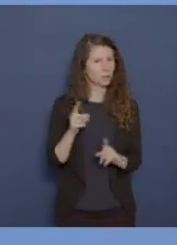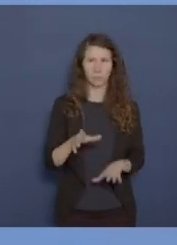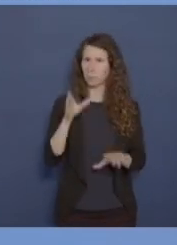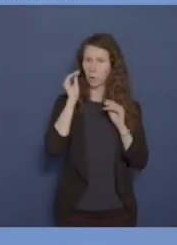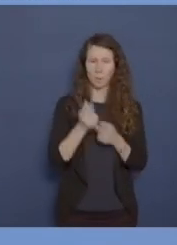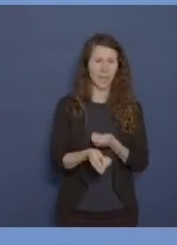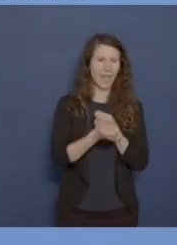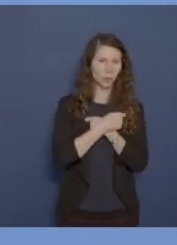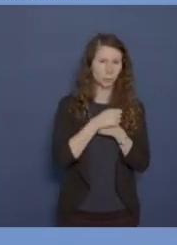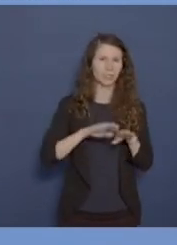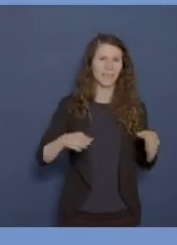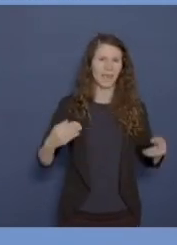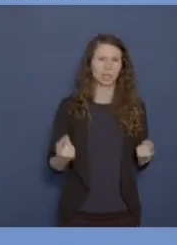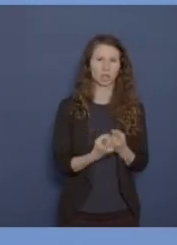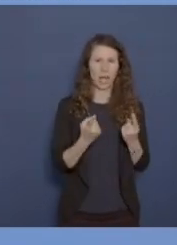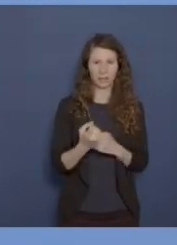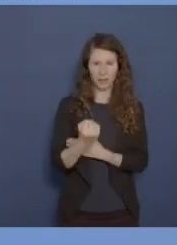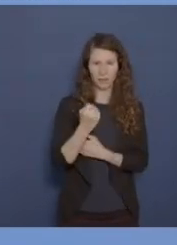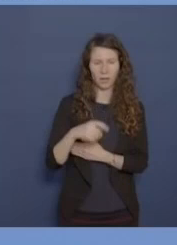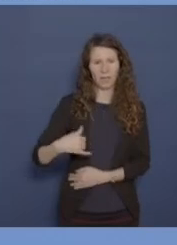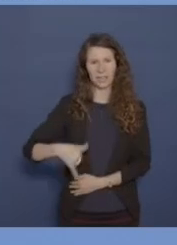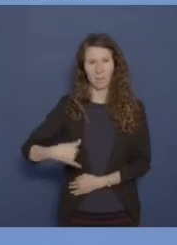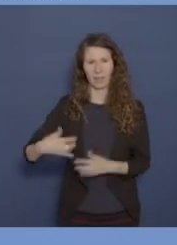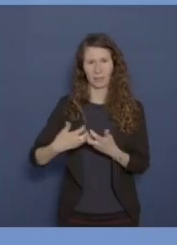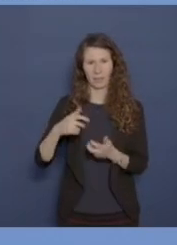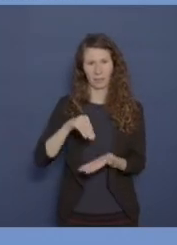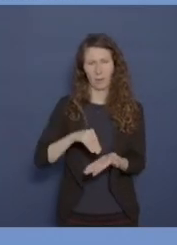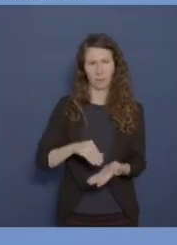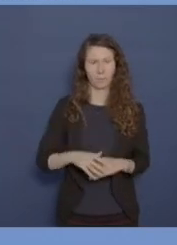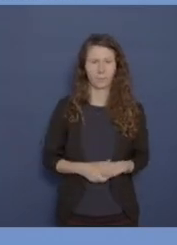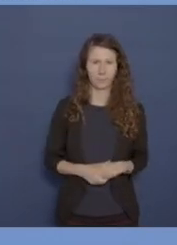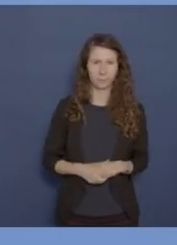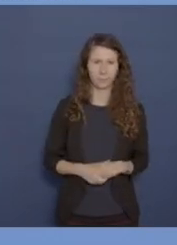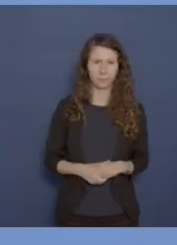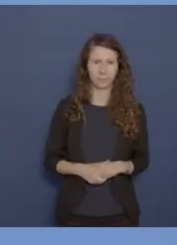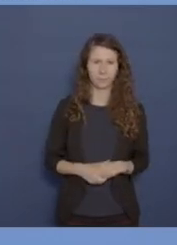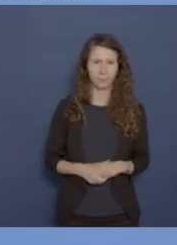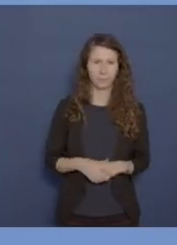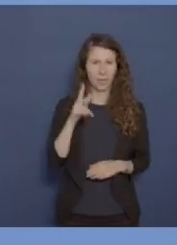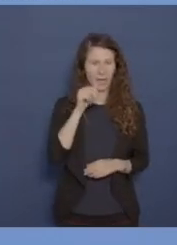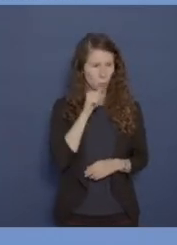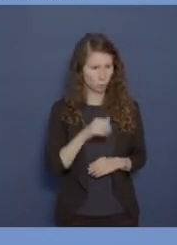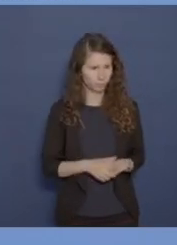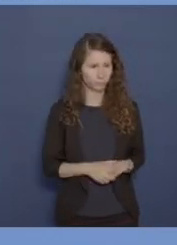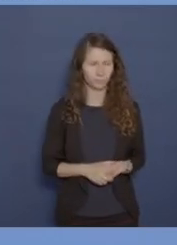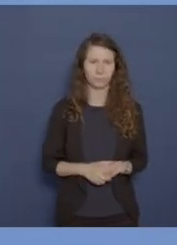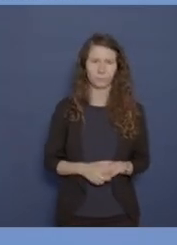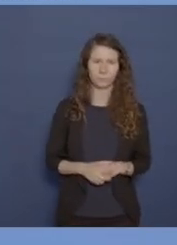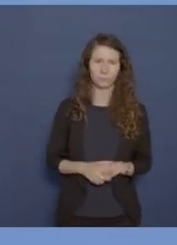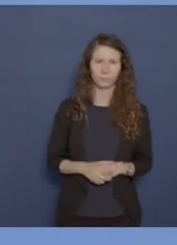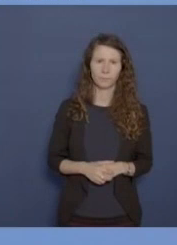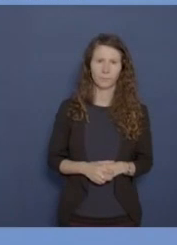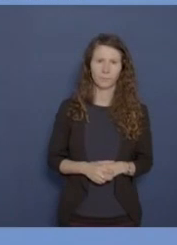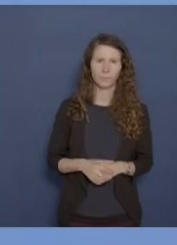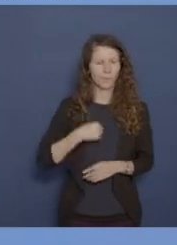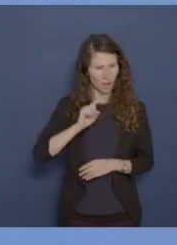dass ägyptische Seestreitkräfte an dem Jemen-Krieg beteiligt sind. Herr Jung. Ja, das wäre auch noch